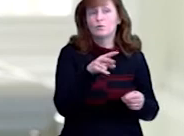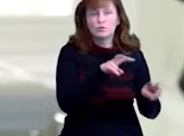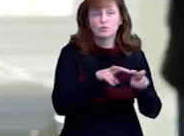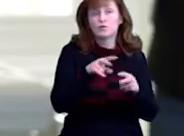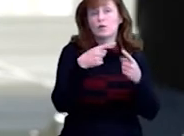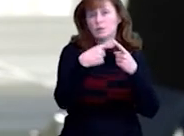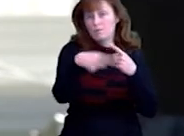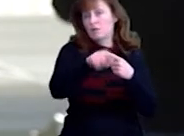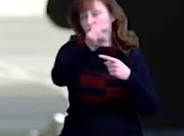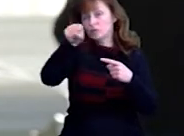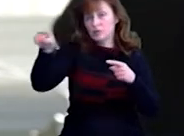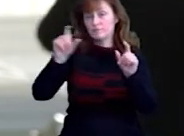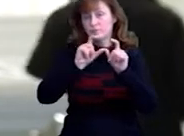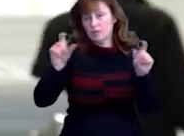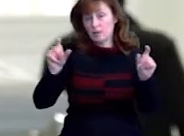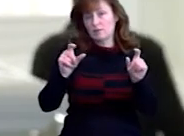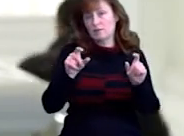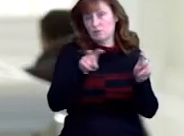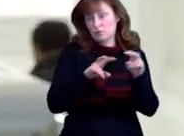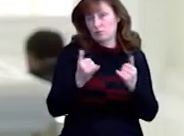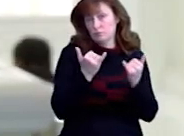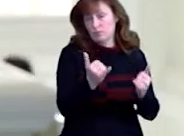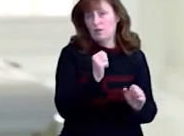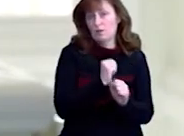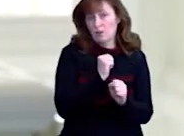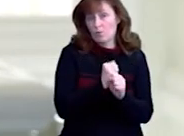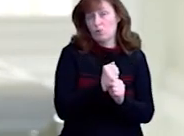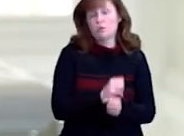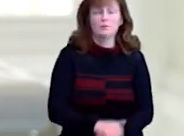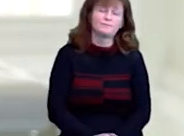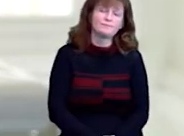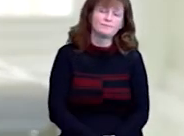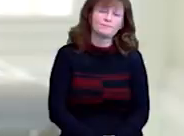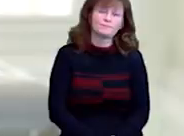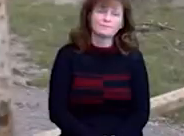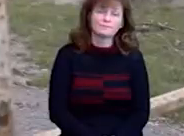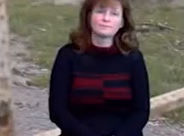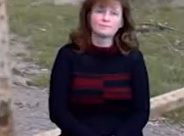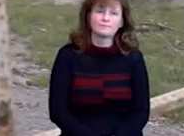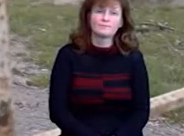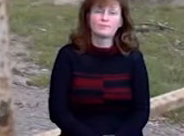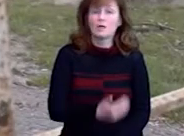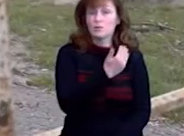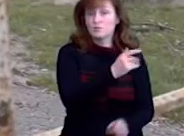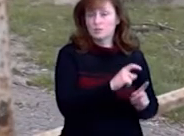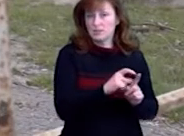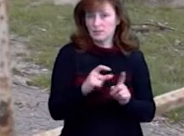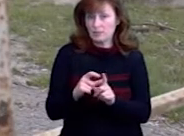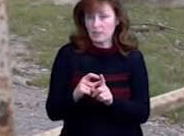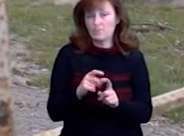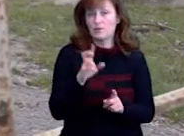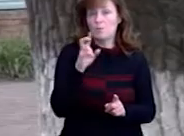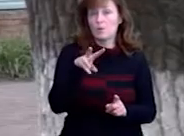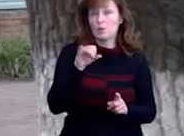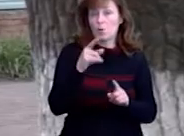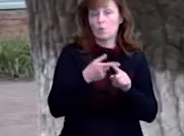іншим закладам, якщо не буде можливості забезпечити роботу в закладі, до якого приєднутися. Зі слів Василя Білогури, зараз